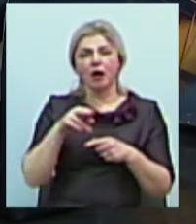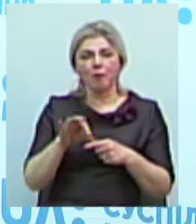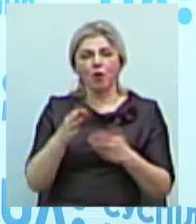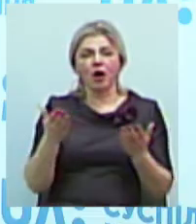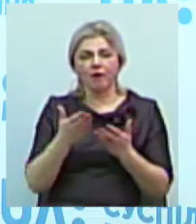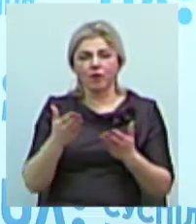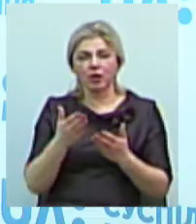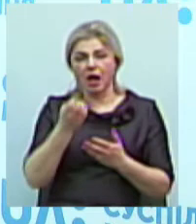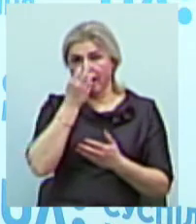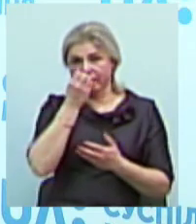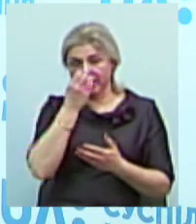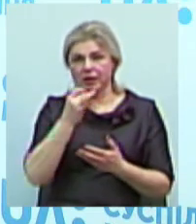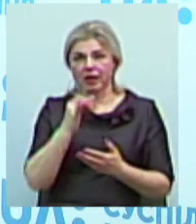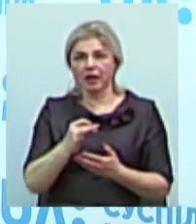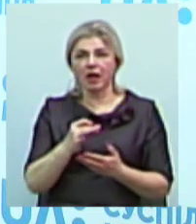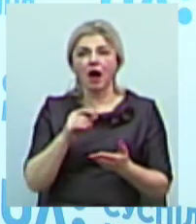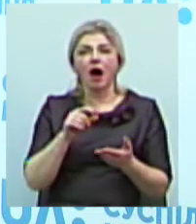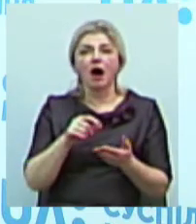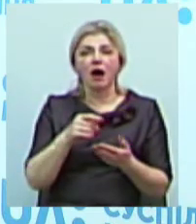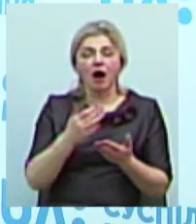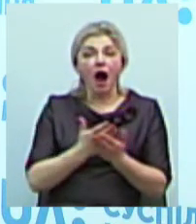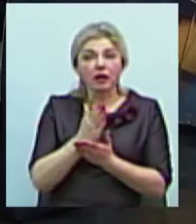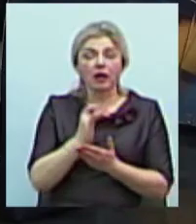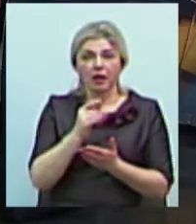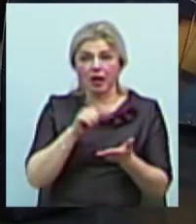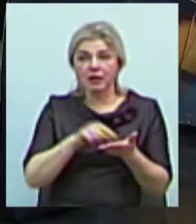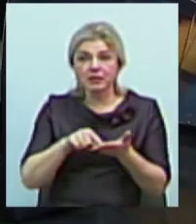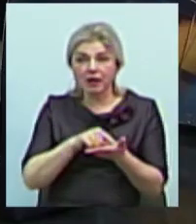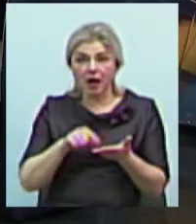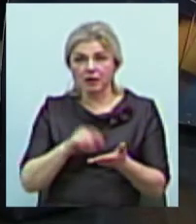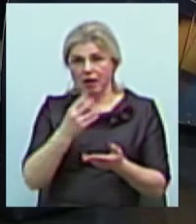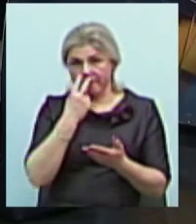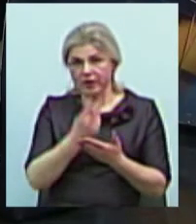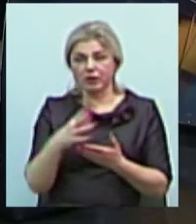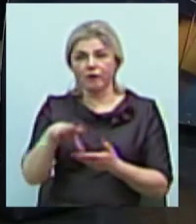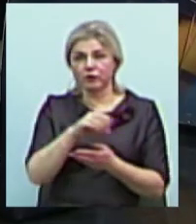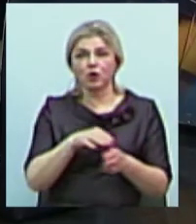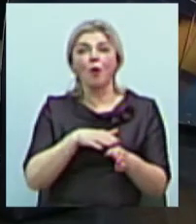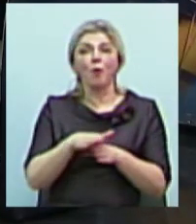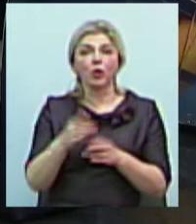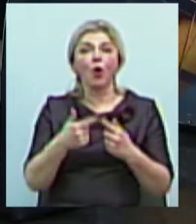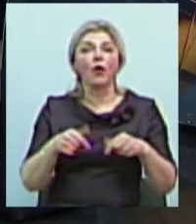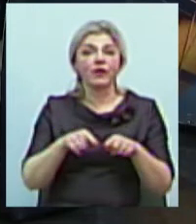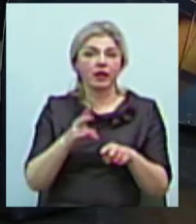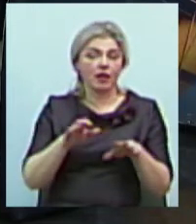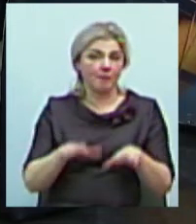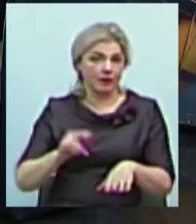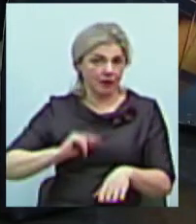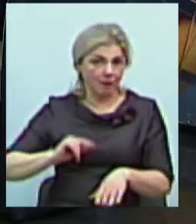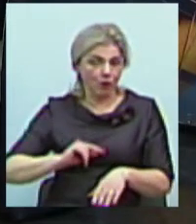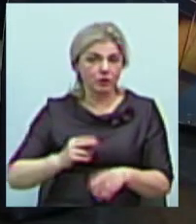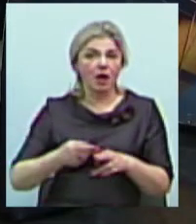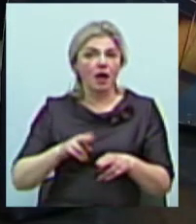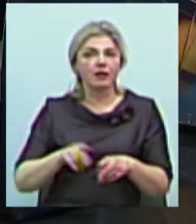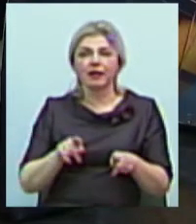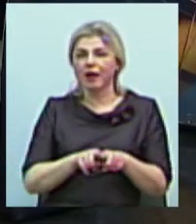торби, дістала картки, понатискала і всі бачать, що ніби тут повний відділ вже на робочому місці. То із такою системою це не